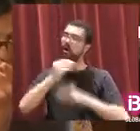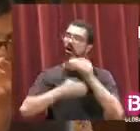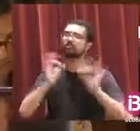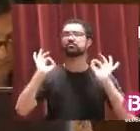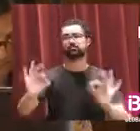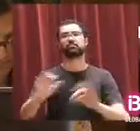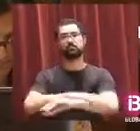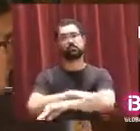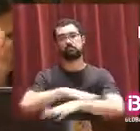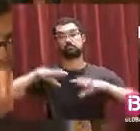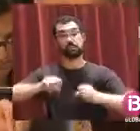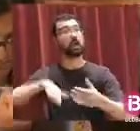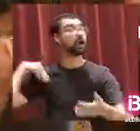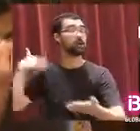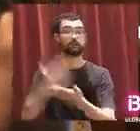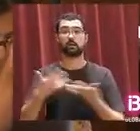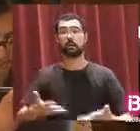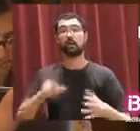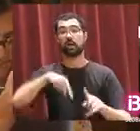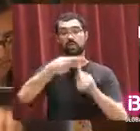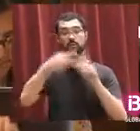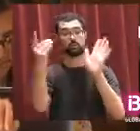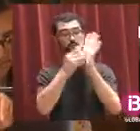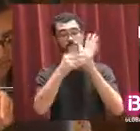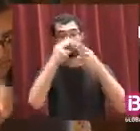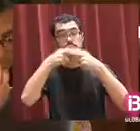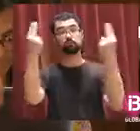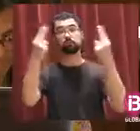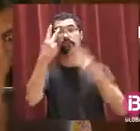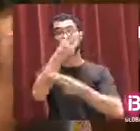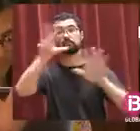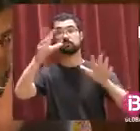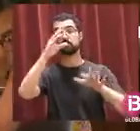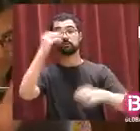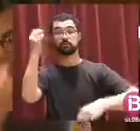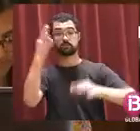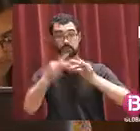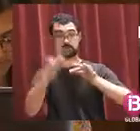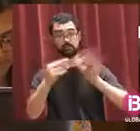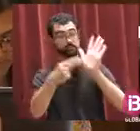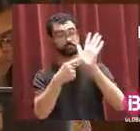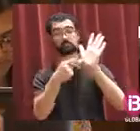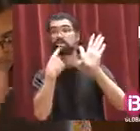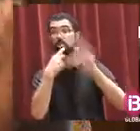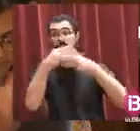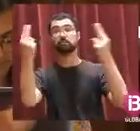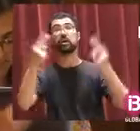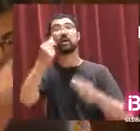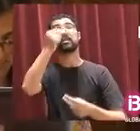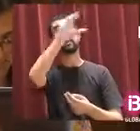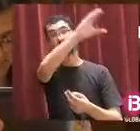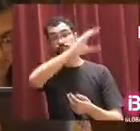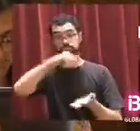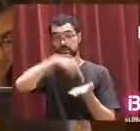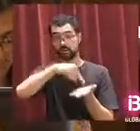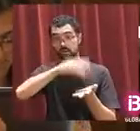la conselleria de Medi Ambient té un decret que està en exposició pública fins a dia 28 de setembre precisament per el tema que el cànon d'assanetjament sempre